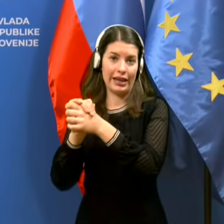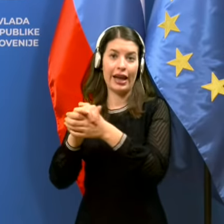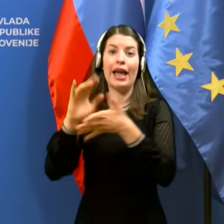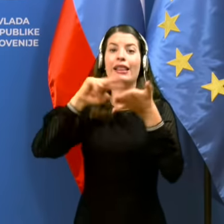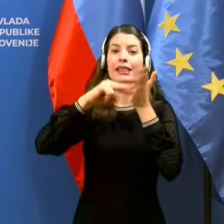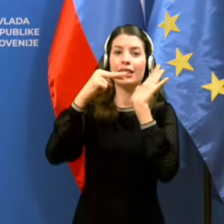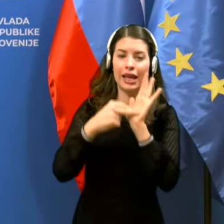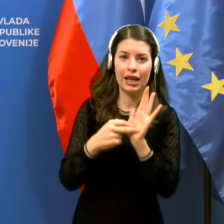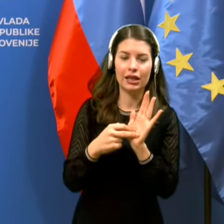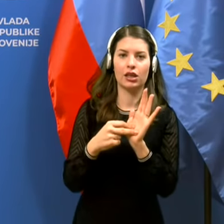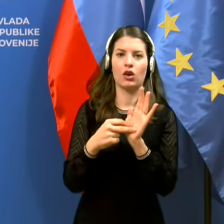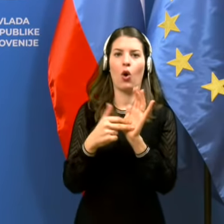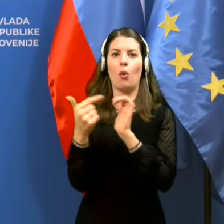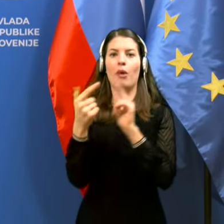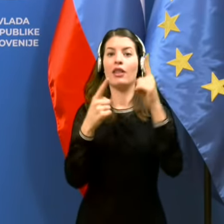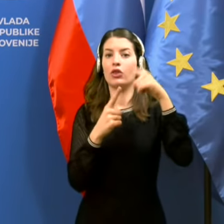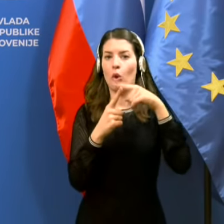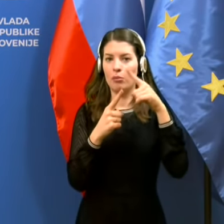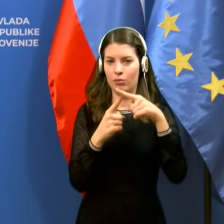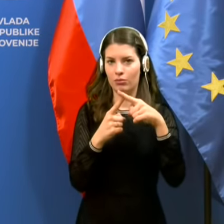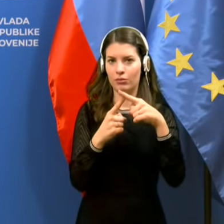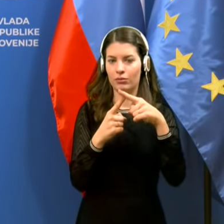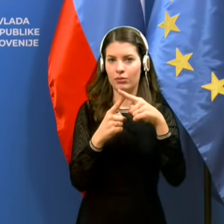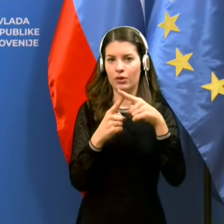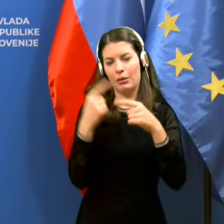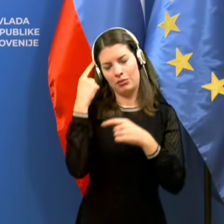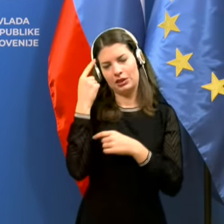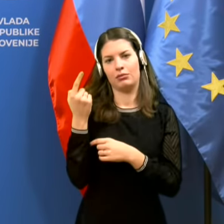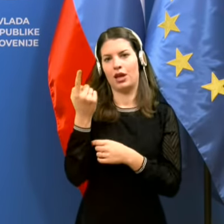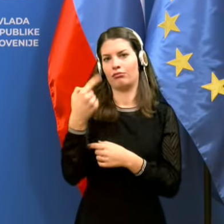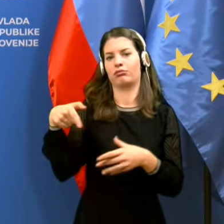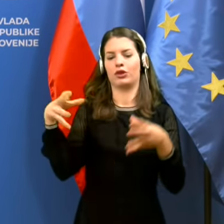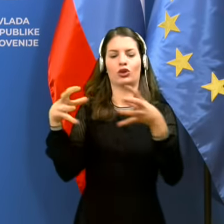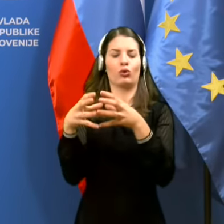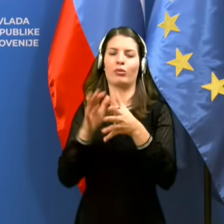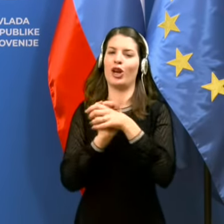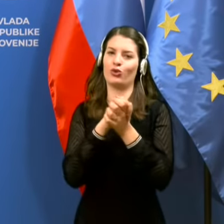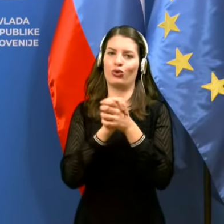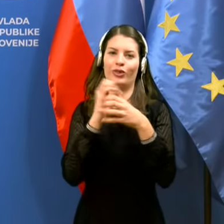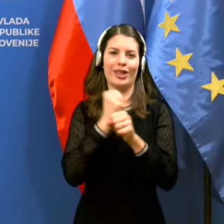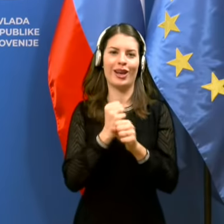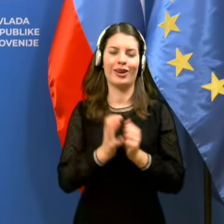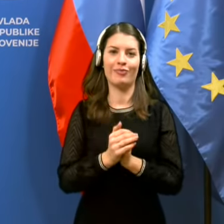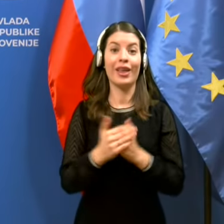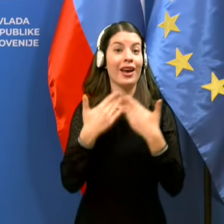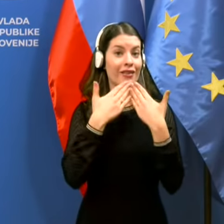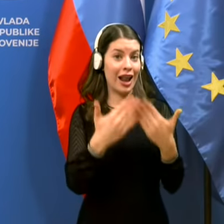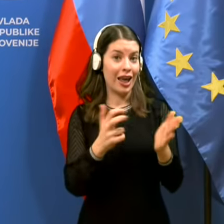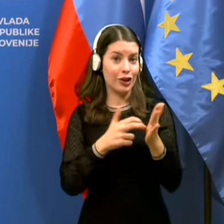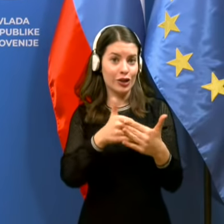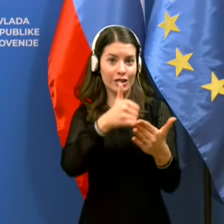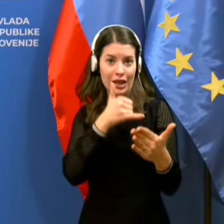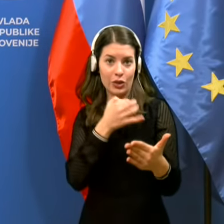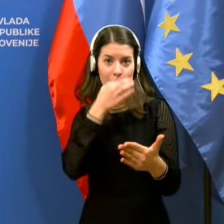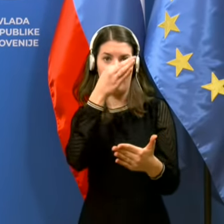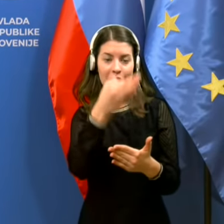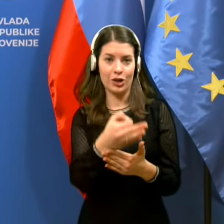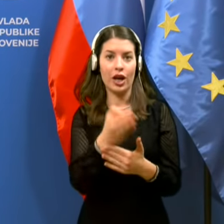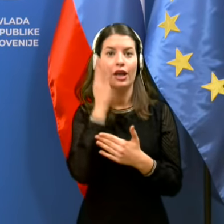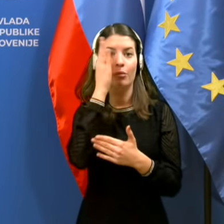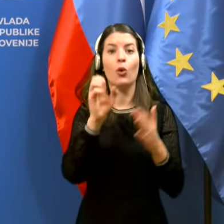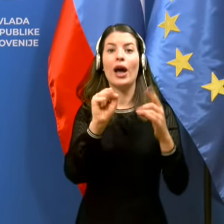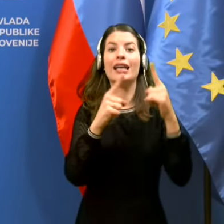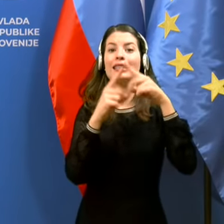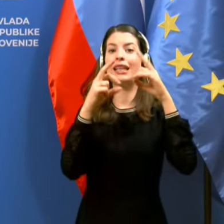oba tomaža in mislim, po moje so krasne. Super, hvala lepa. Pa še zadnje vprašanje, ki ga zastavlja